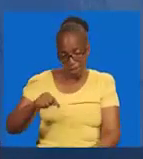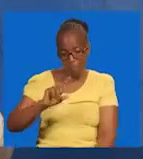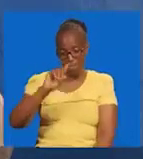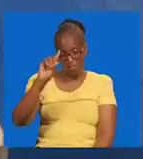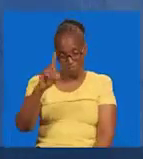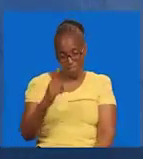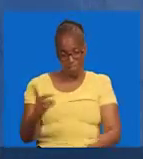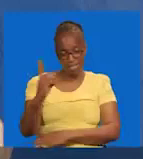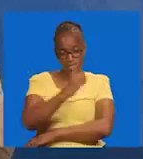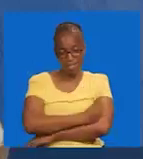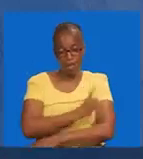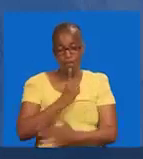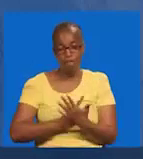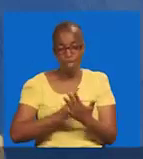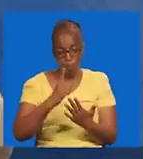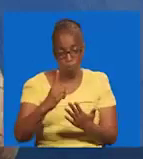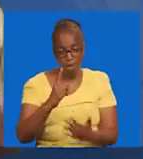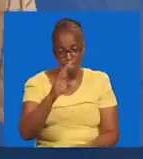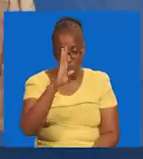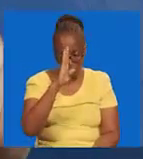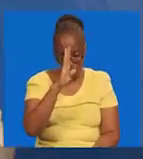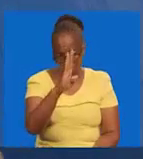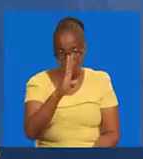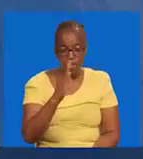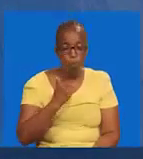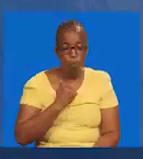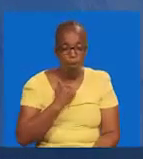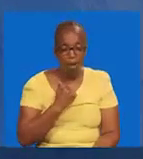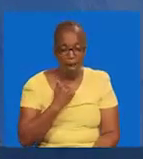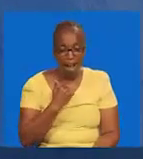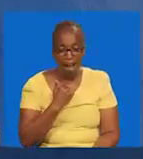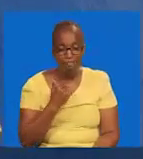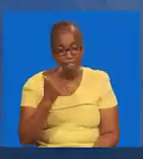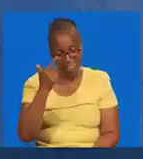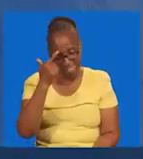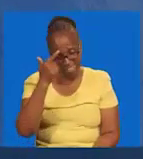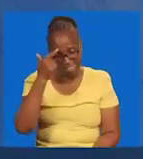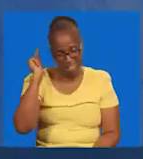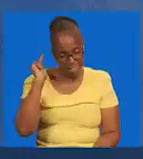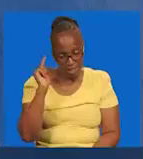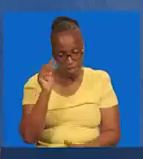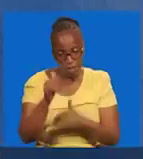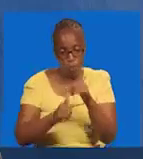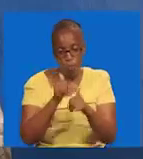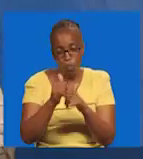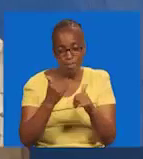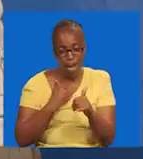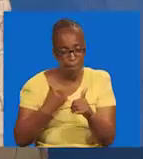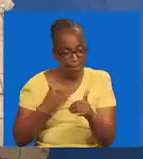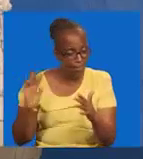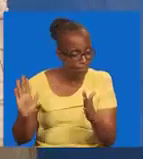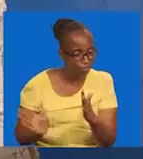siku ya kwanza ya ajuma. Kuna giza limeontolewa. Ni lazima